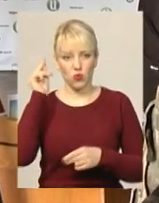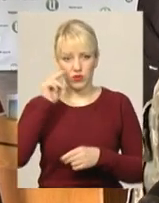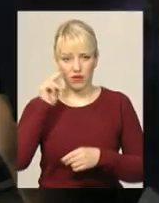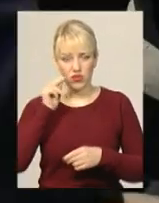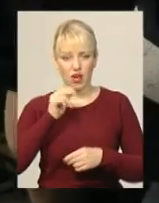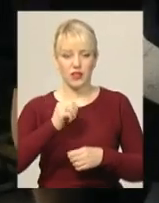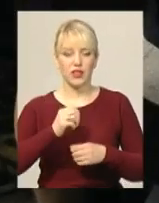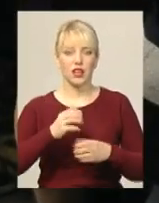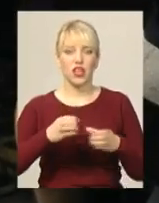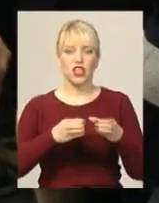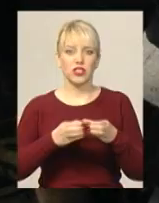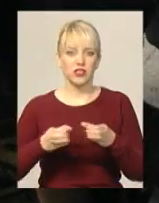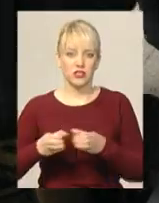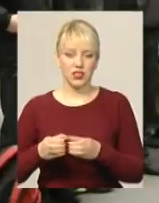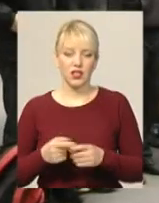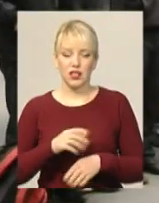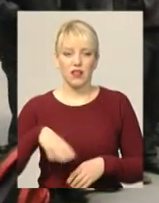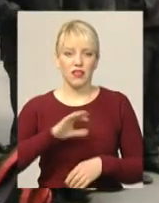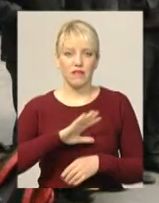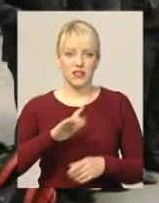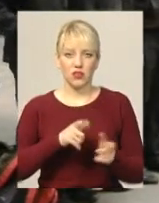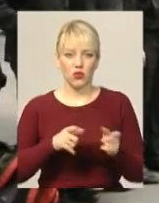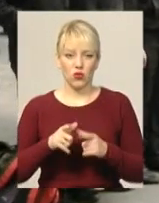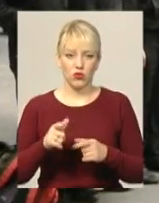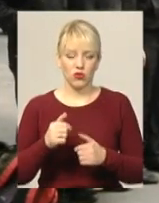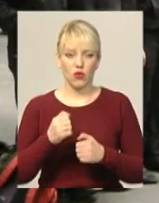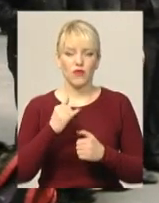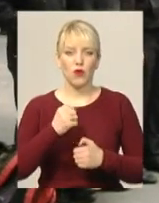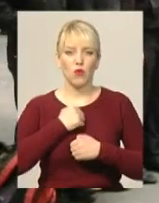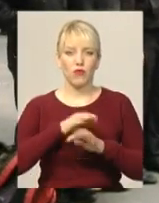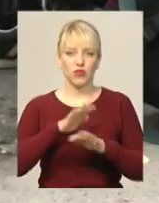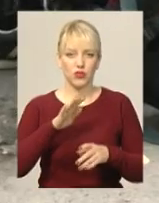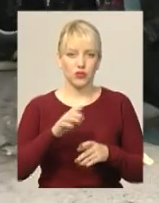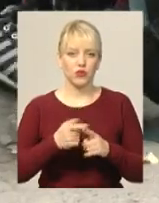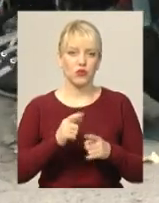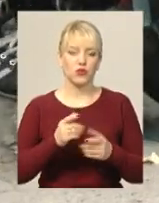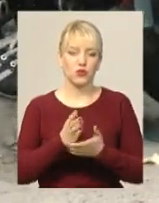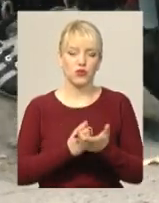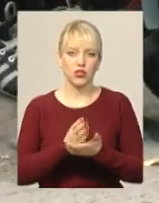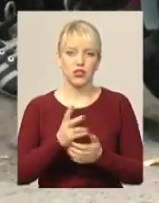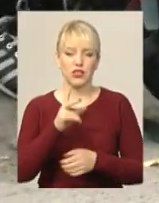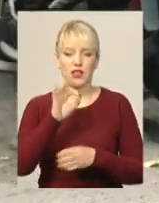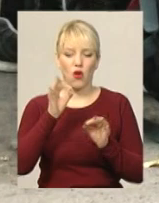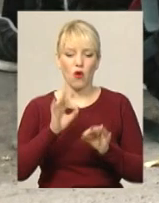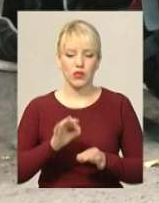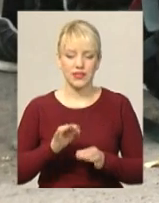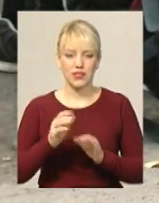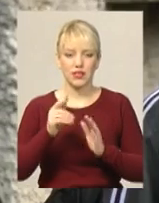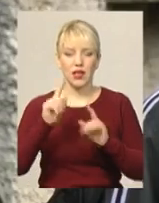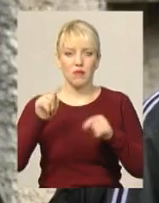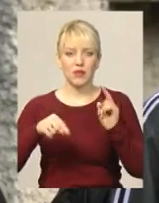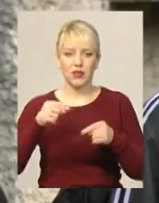частинах. Та не усі юнаки готові служити у війську. Так, за осінній призов 2017 року трьох чоловіків притягнуто до